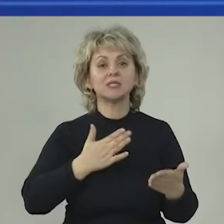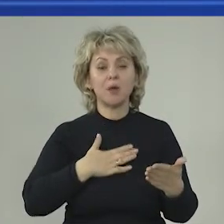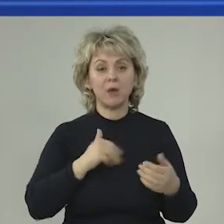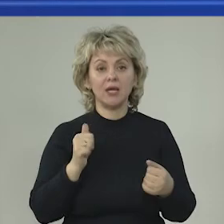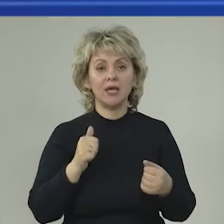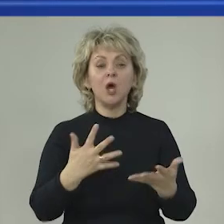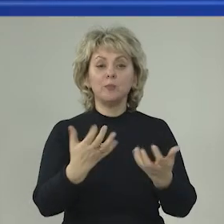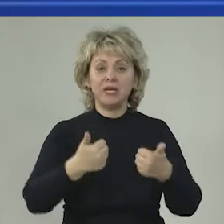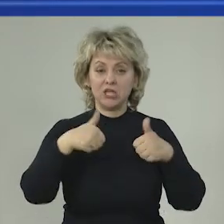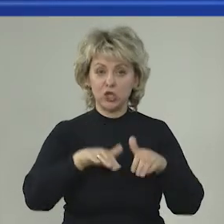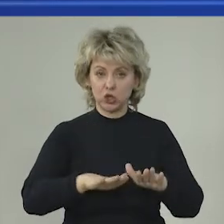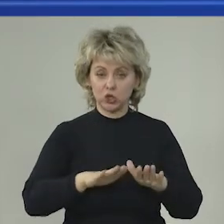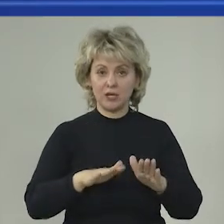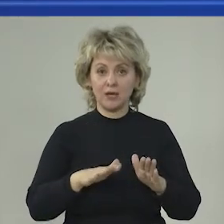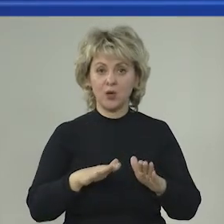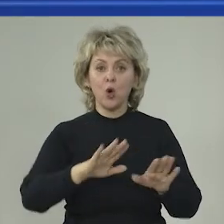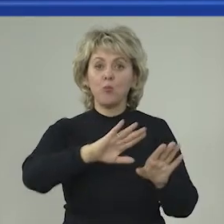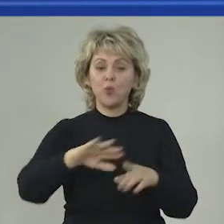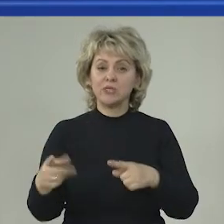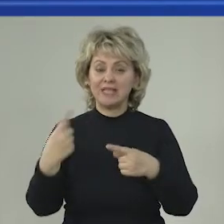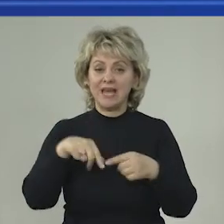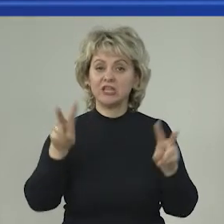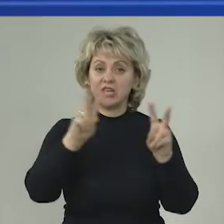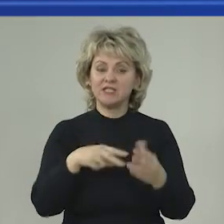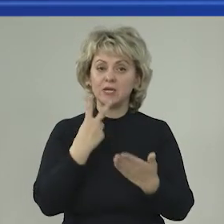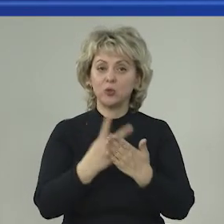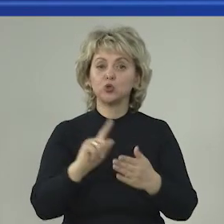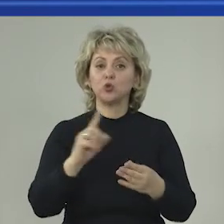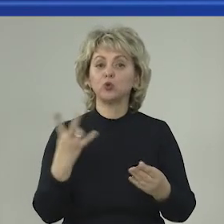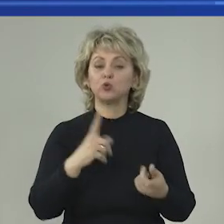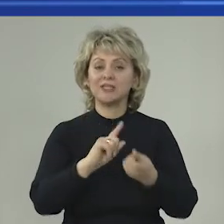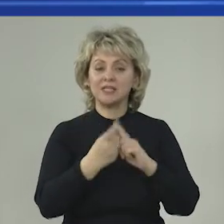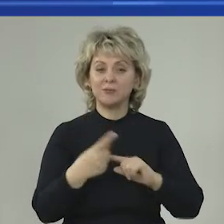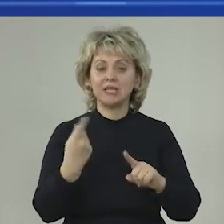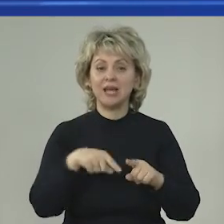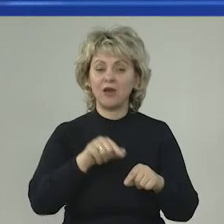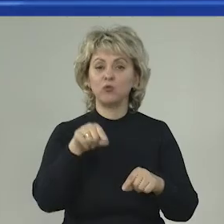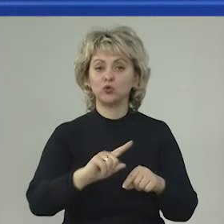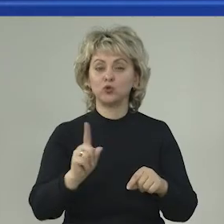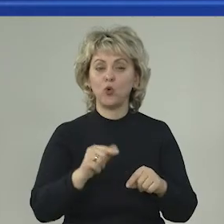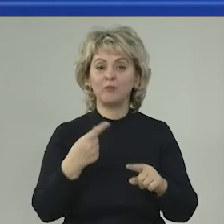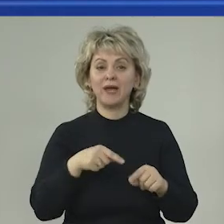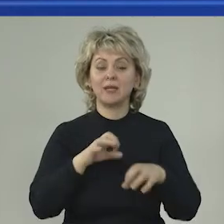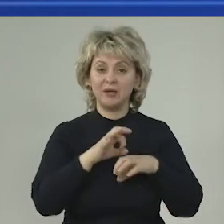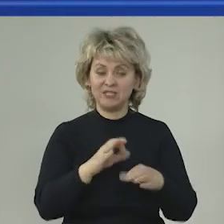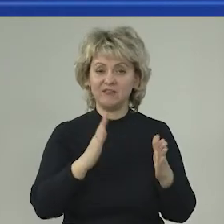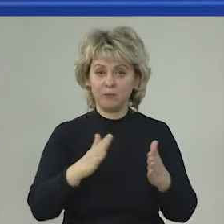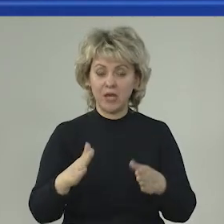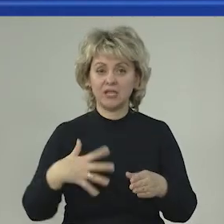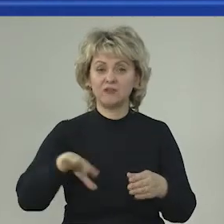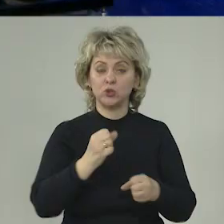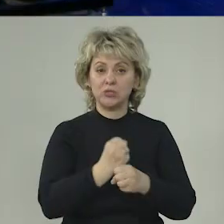И мы приняли решение после этой ревизии посмотреть, что нужно изменить для того, чтобы эту работу провести.